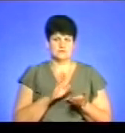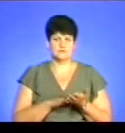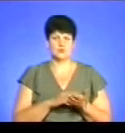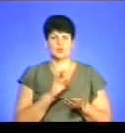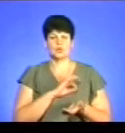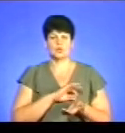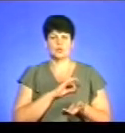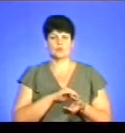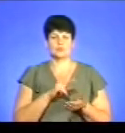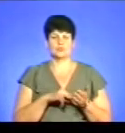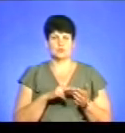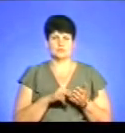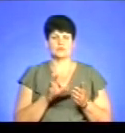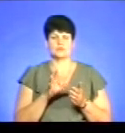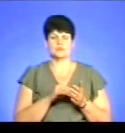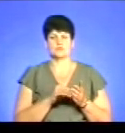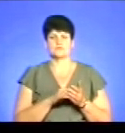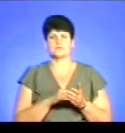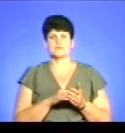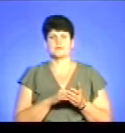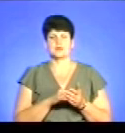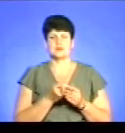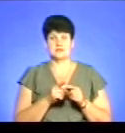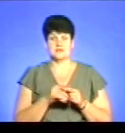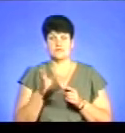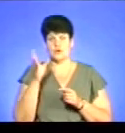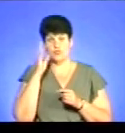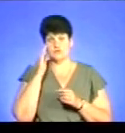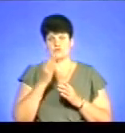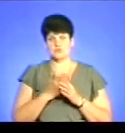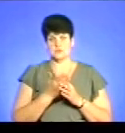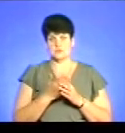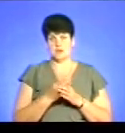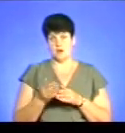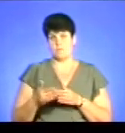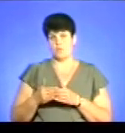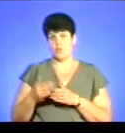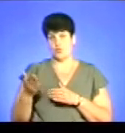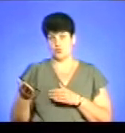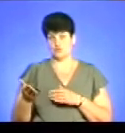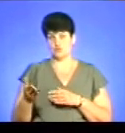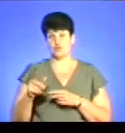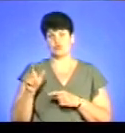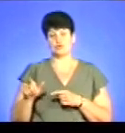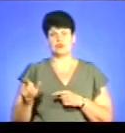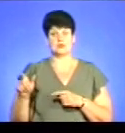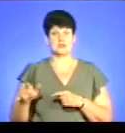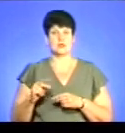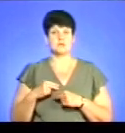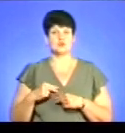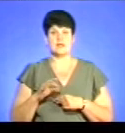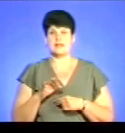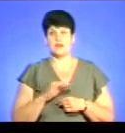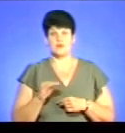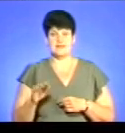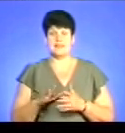в фіскальну службу за цю людину, і ці доходи враховуються субсидії, і поруч людина, яка працює неофіційно, не платить податків,